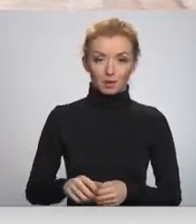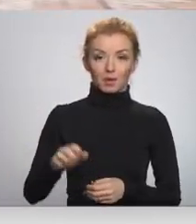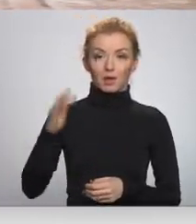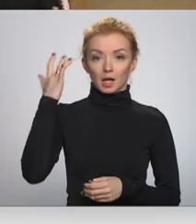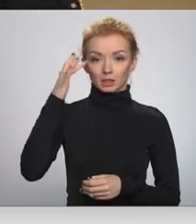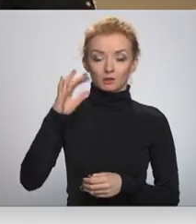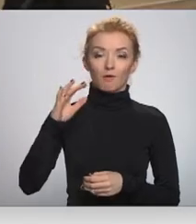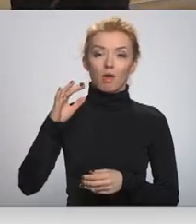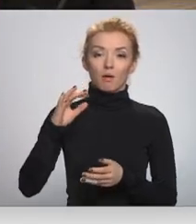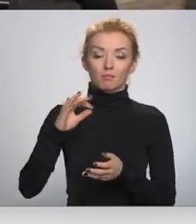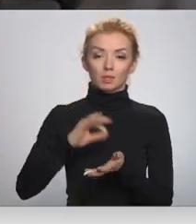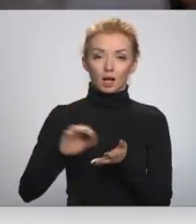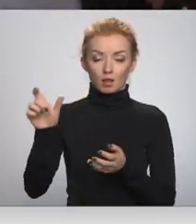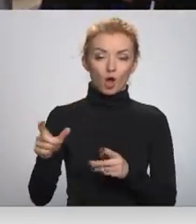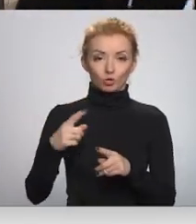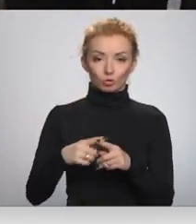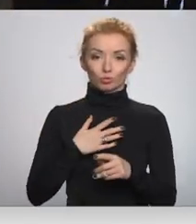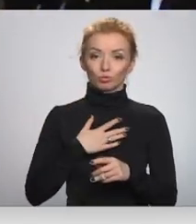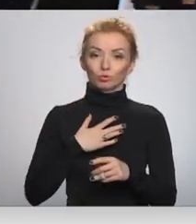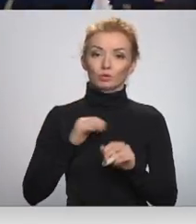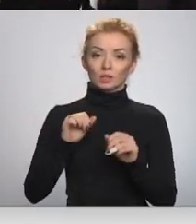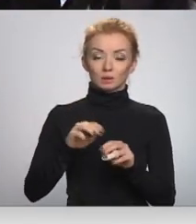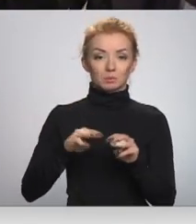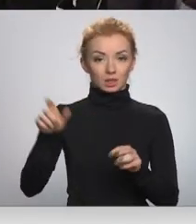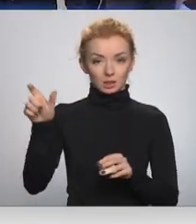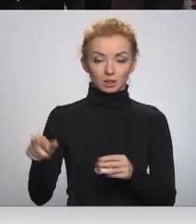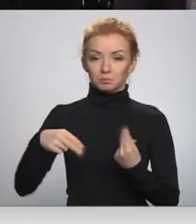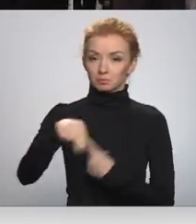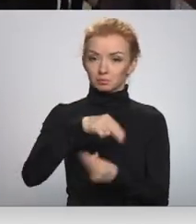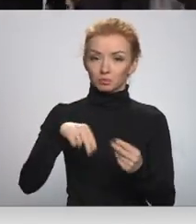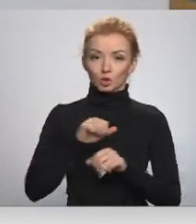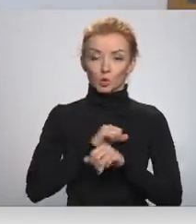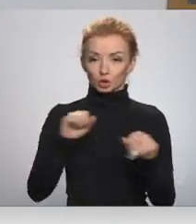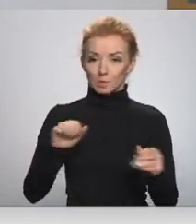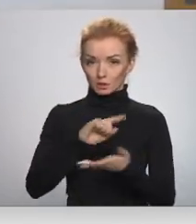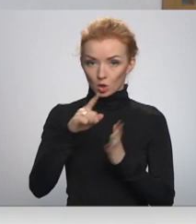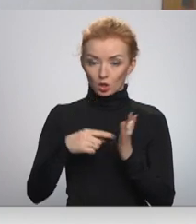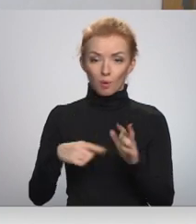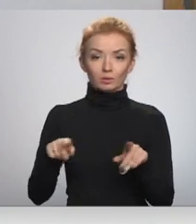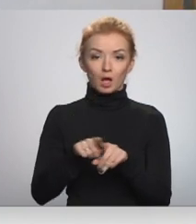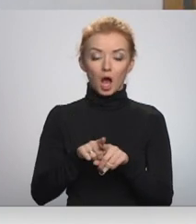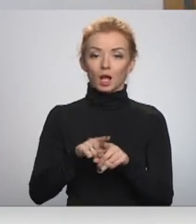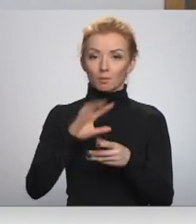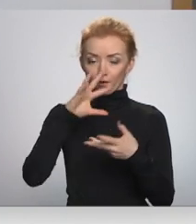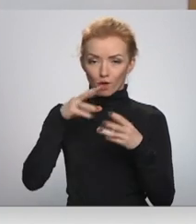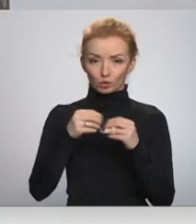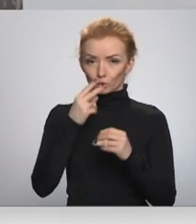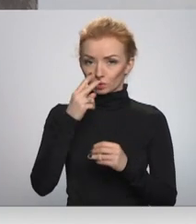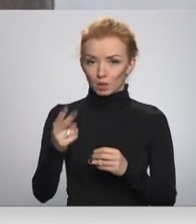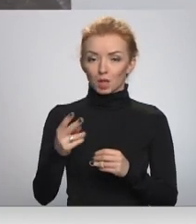Rinkēvič apsprieda aktuālos reģionālās drošības jautājumus, protams arī pašu uzmanību pievēršot